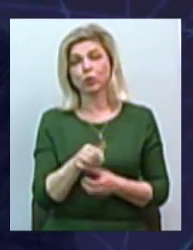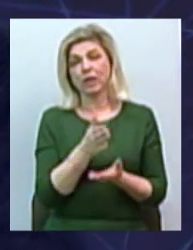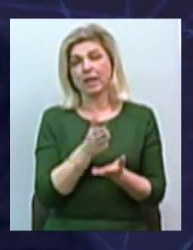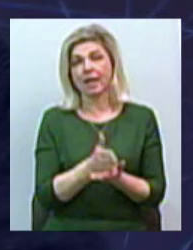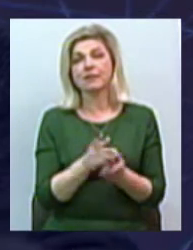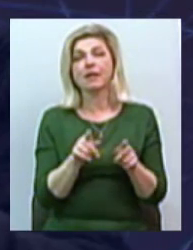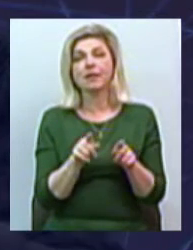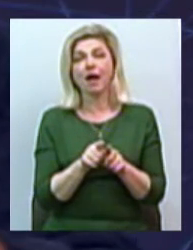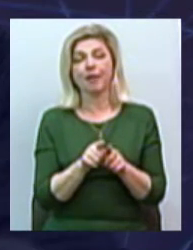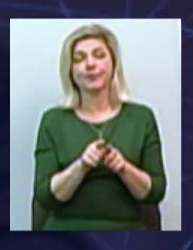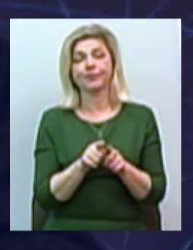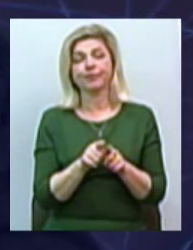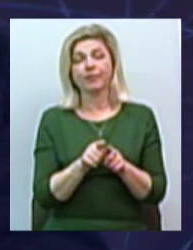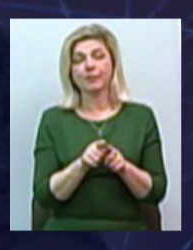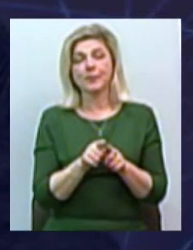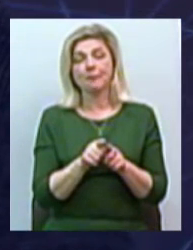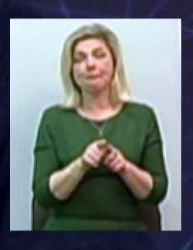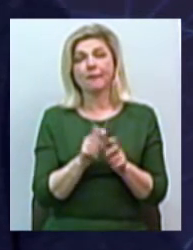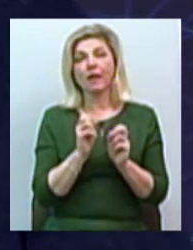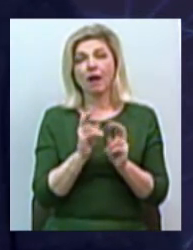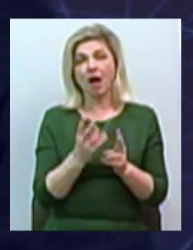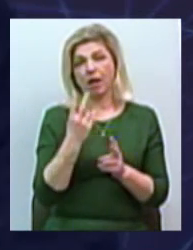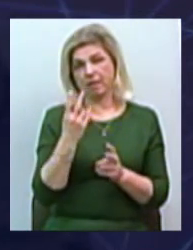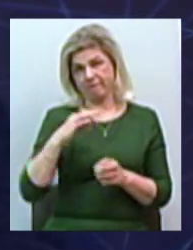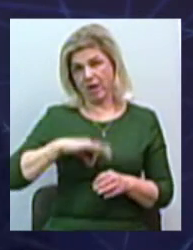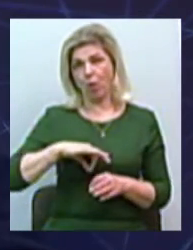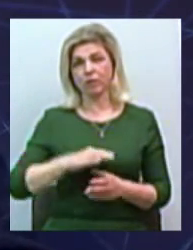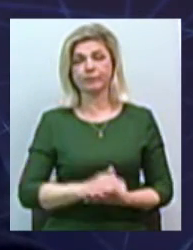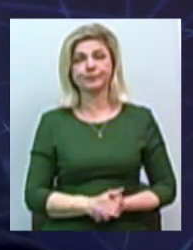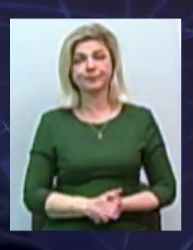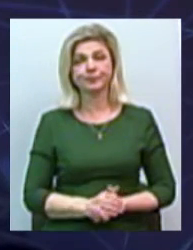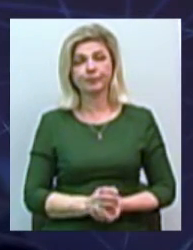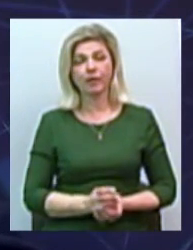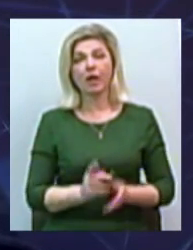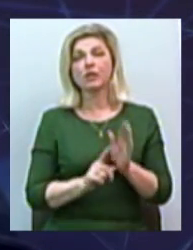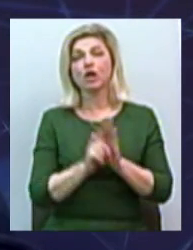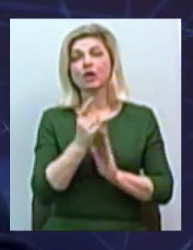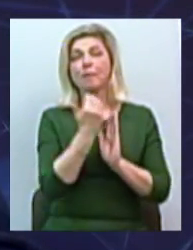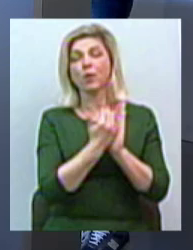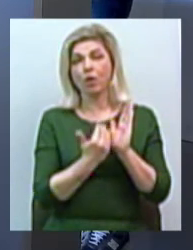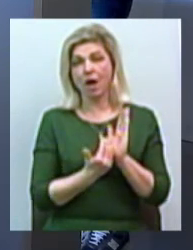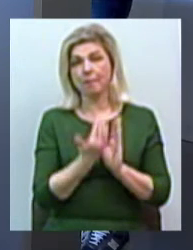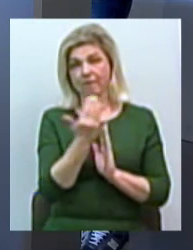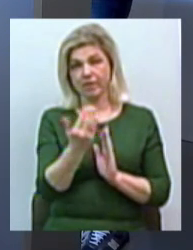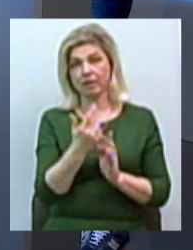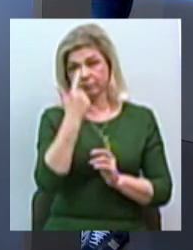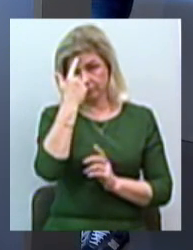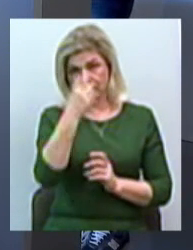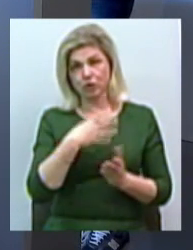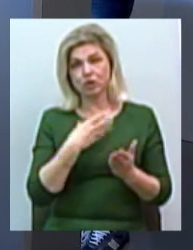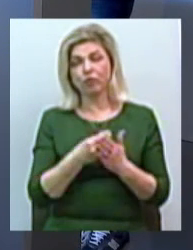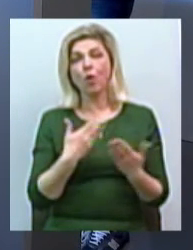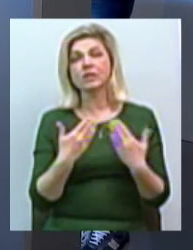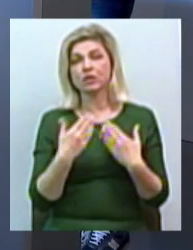така палка о нескольких концях, навіть не о двох. – Ну, на початку програми ви вже, в принципі, висловили своє ставлення до